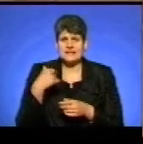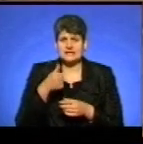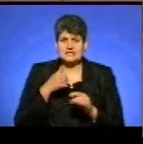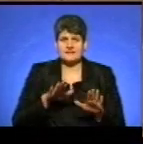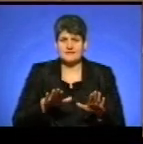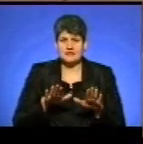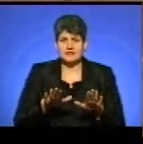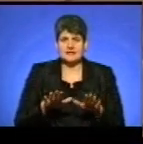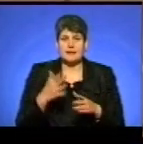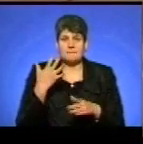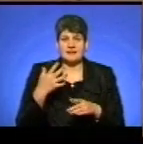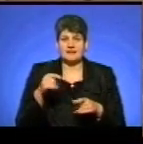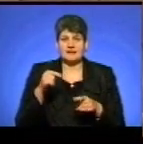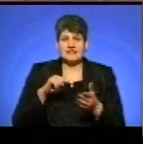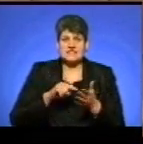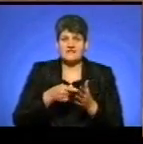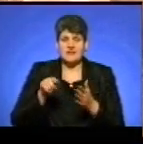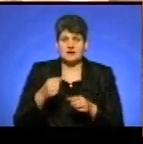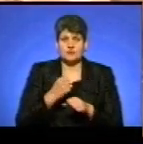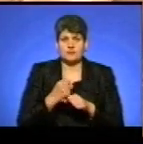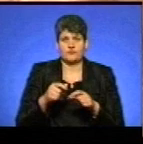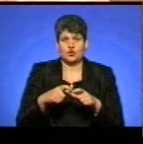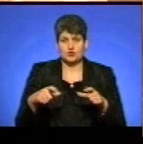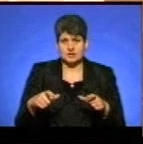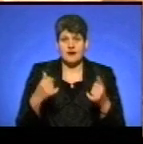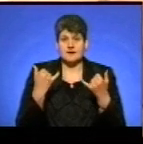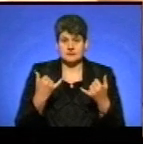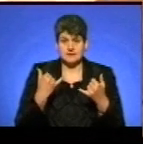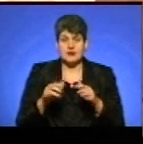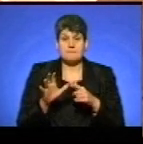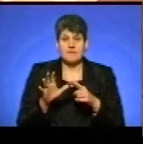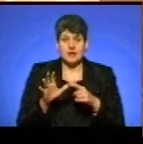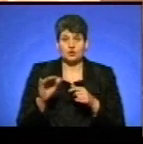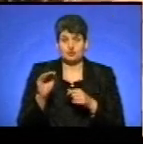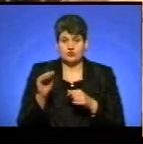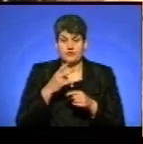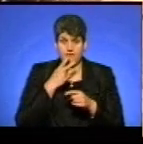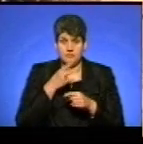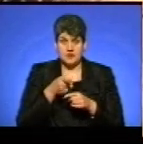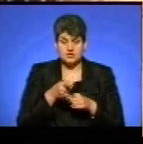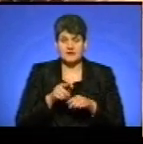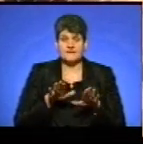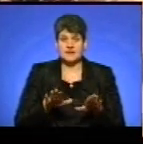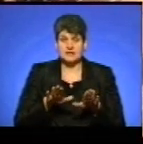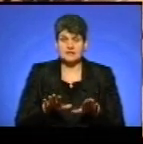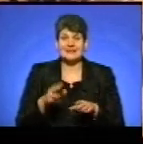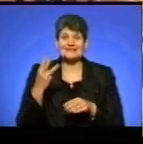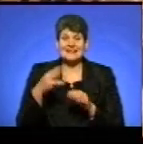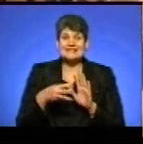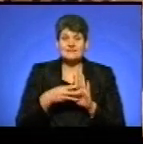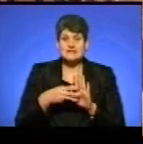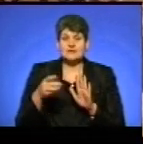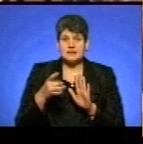відтиснувся на п'яти цвяхах, вбитих в дощечки. А також от зараз, 5 жовтня, бачите, на цих кадрах він відтиснувся 38